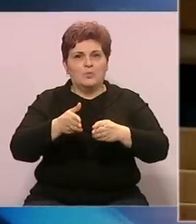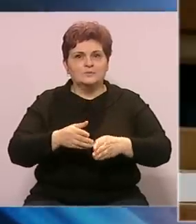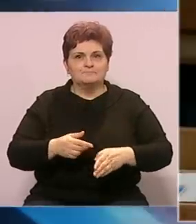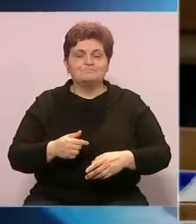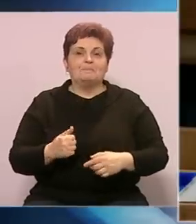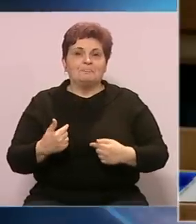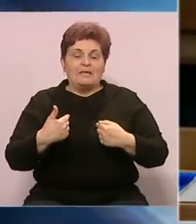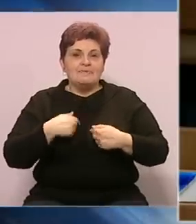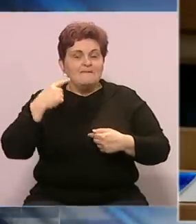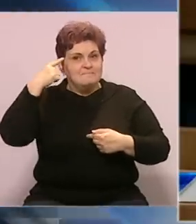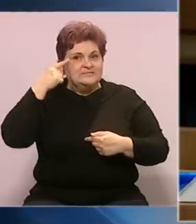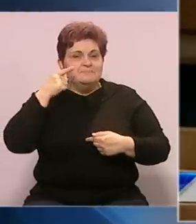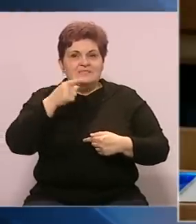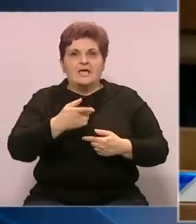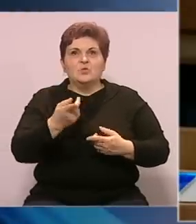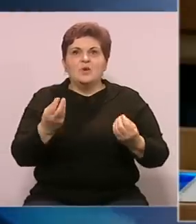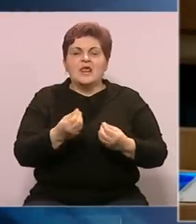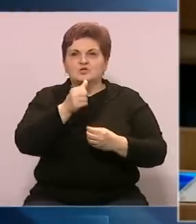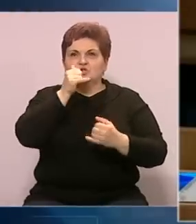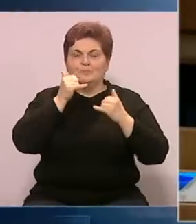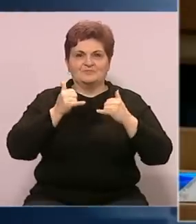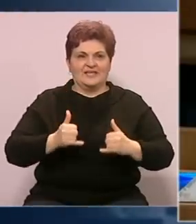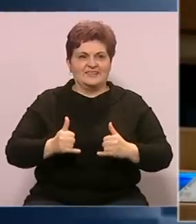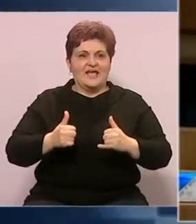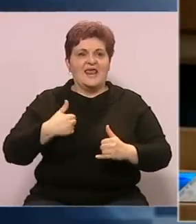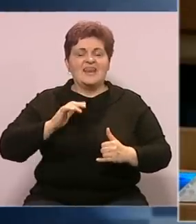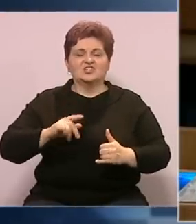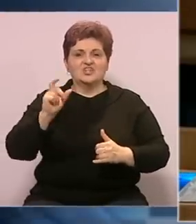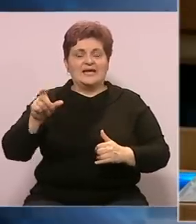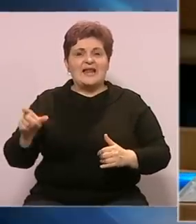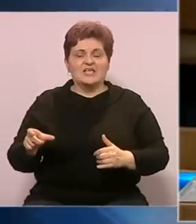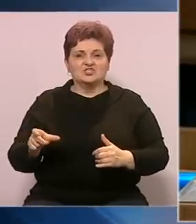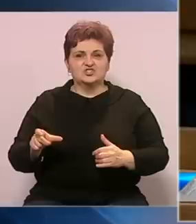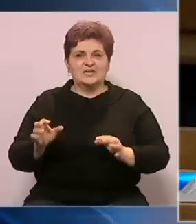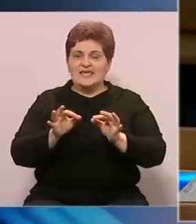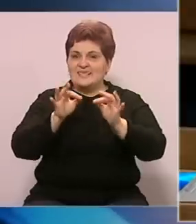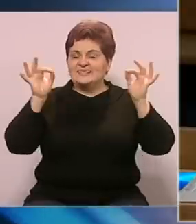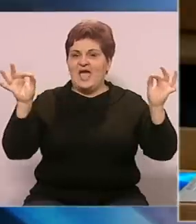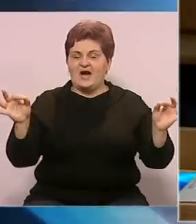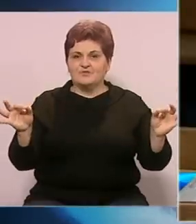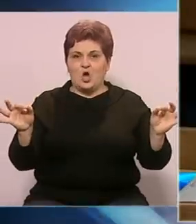što danas naši građani, javnost,